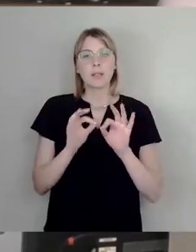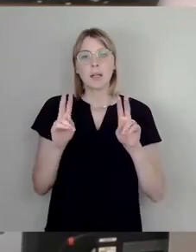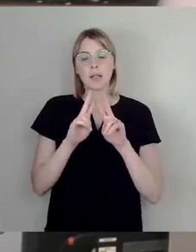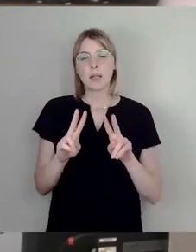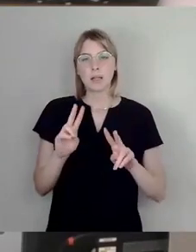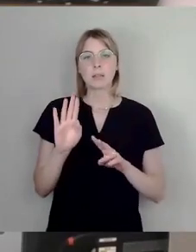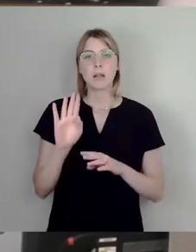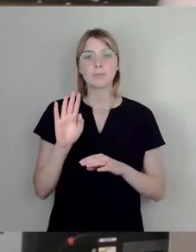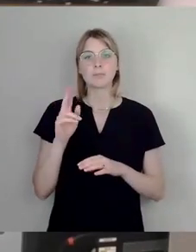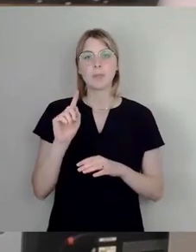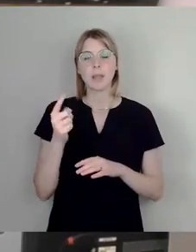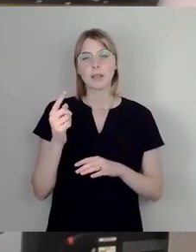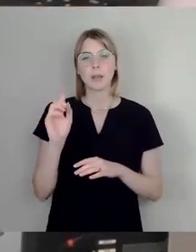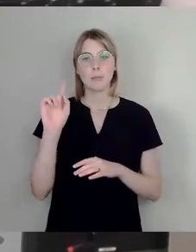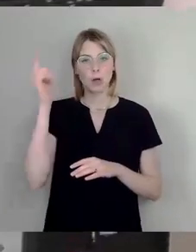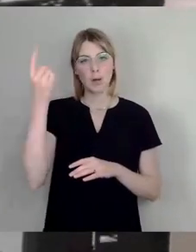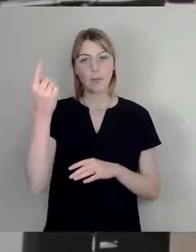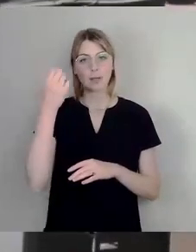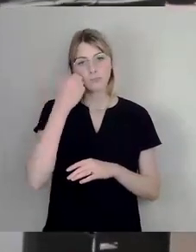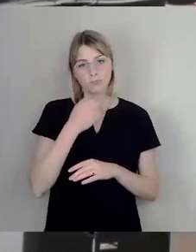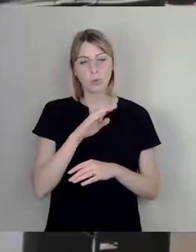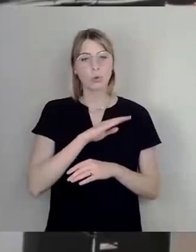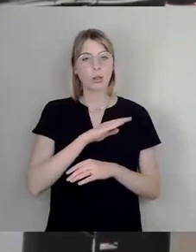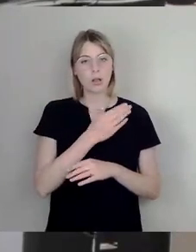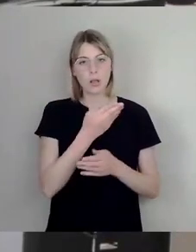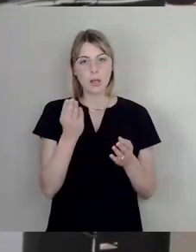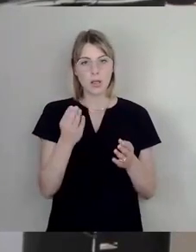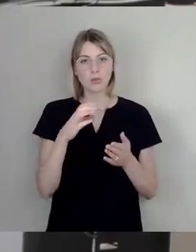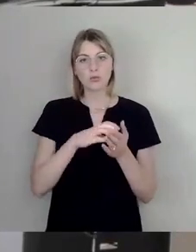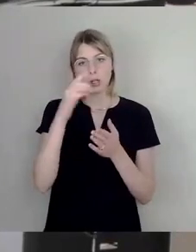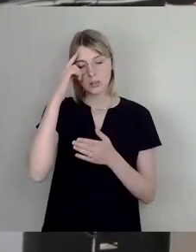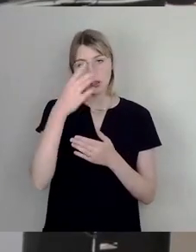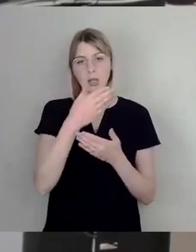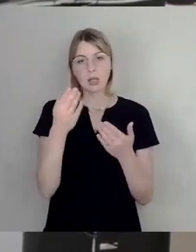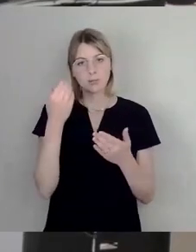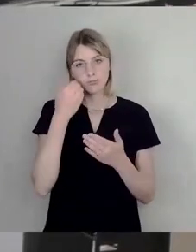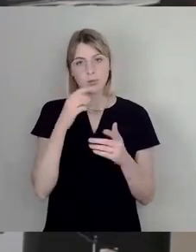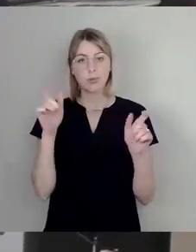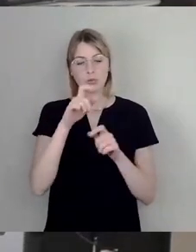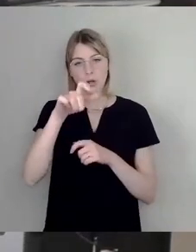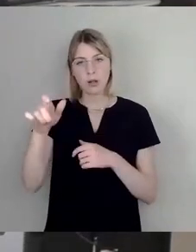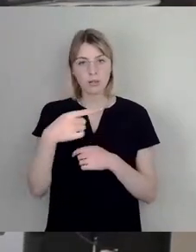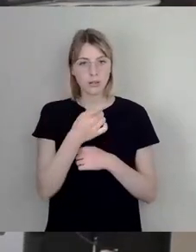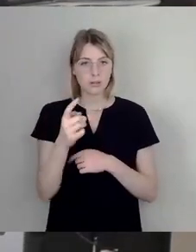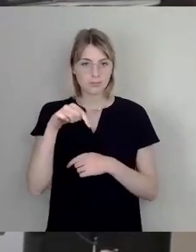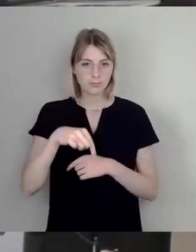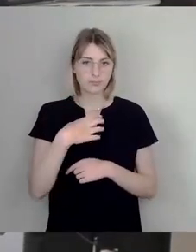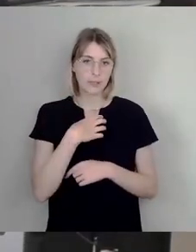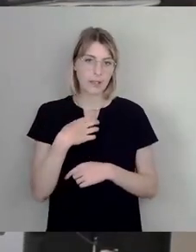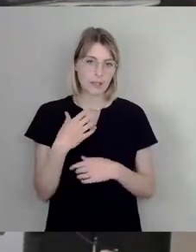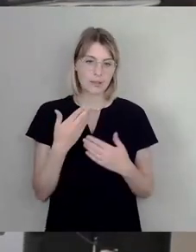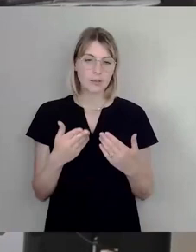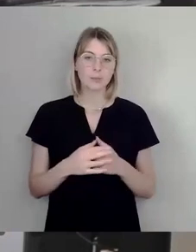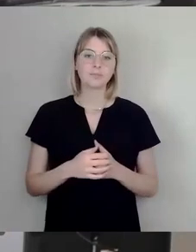Stadträte, liebe Freetextszene und auch liebe Veranstaltende hier bei uns in Dresden. Dresden ist eine